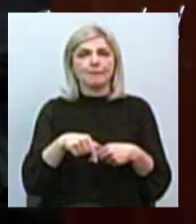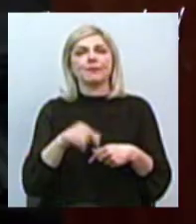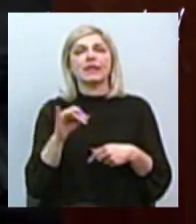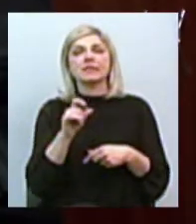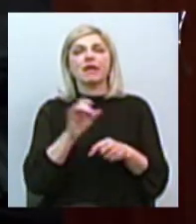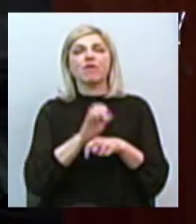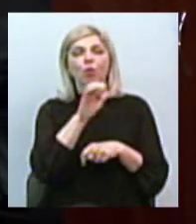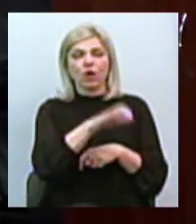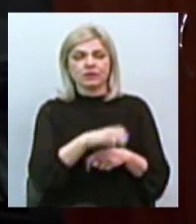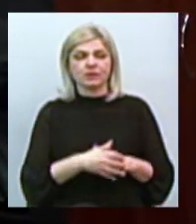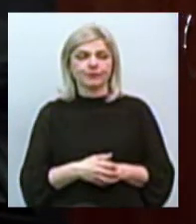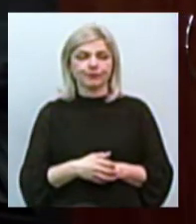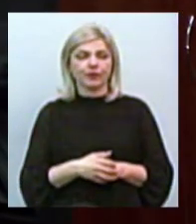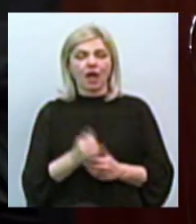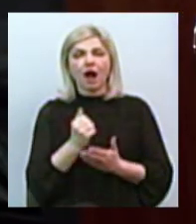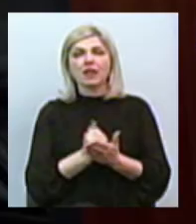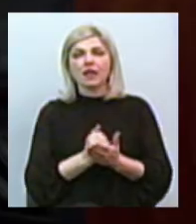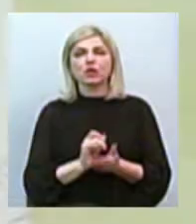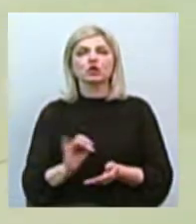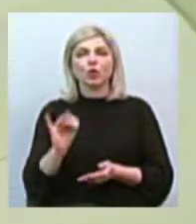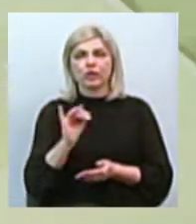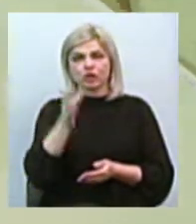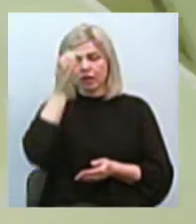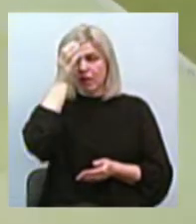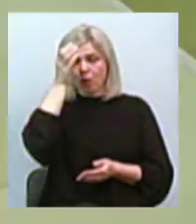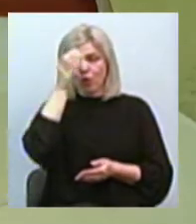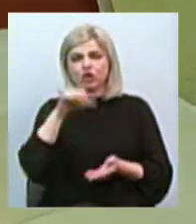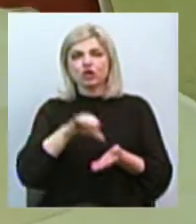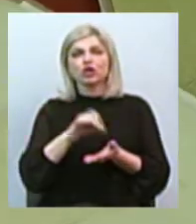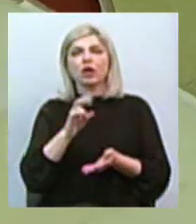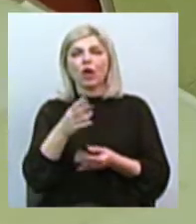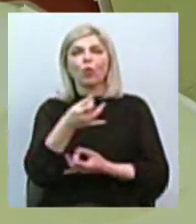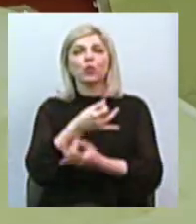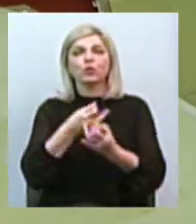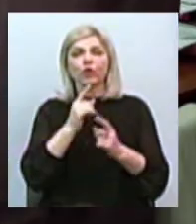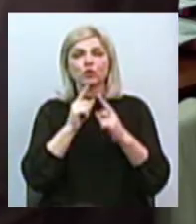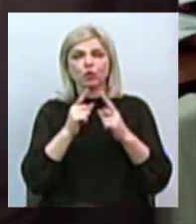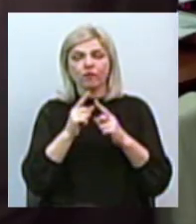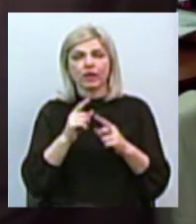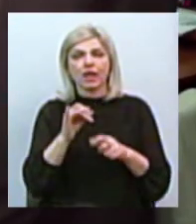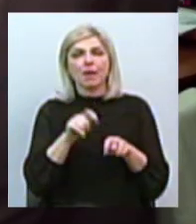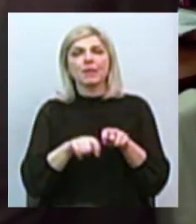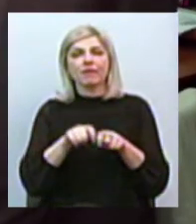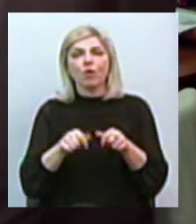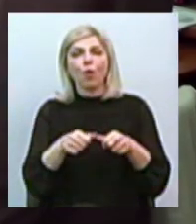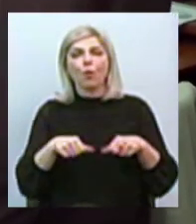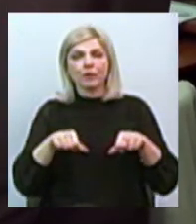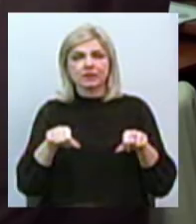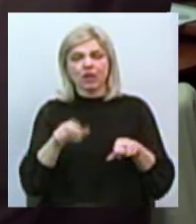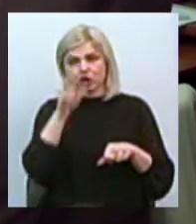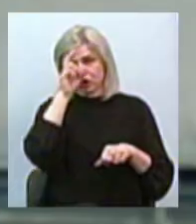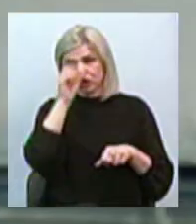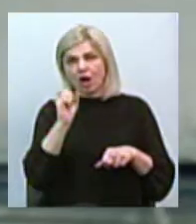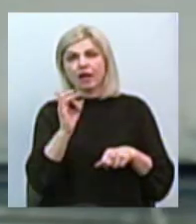свідчення. Кандидат історичних наук, член Науково-консультативної ради та експертно-перевірної комісії Держархіву